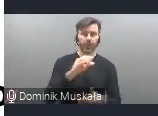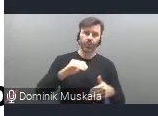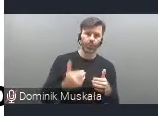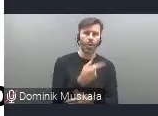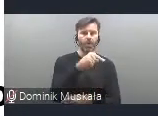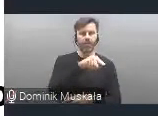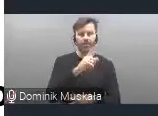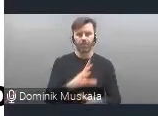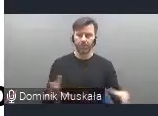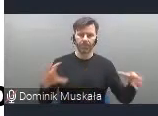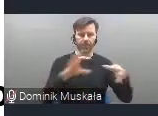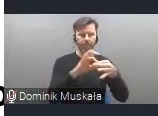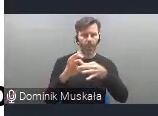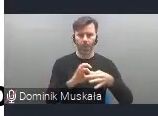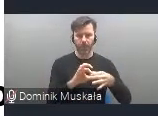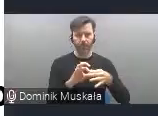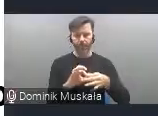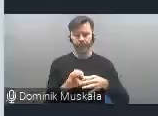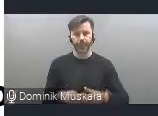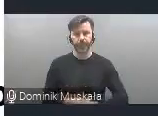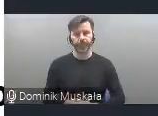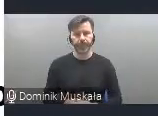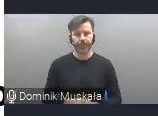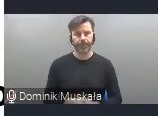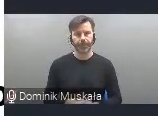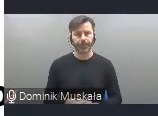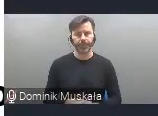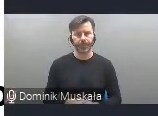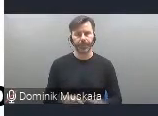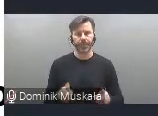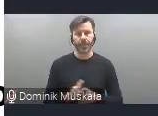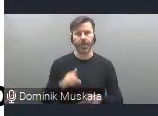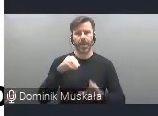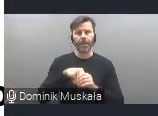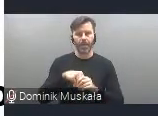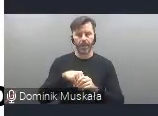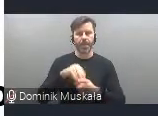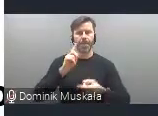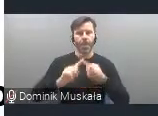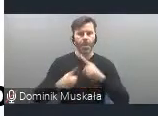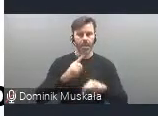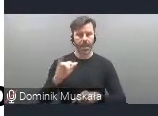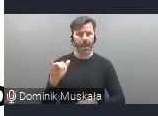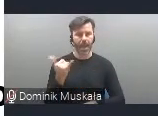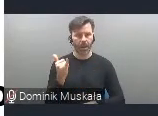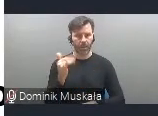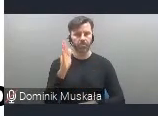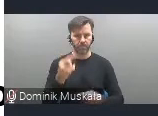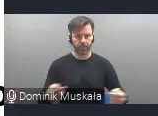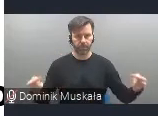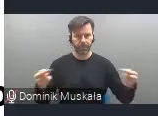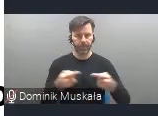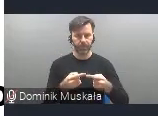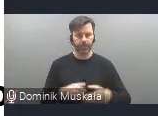włączone, a także ma być włączane w ramach polityki spójności i także, żeby właśnie